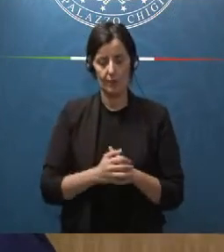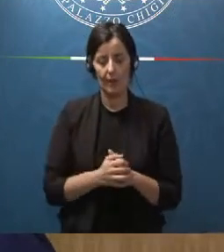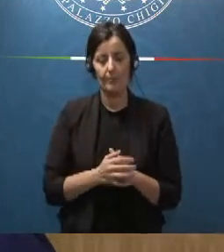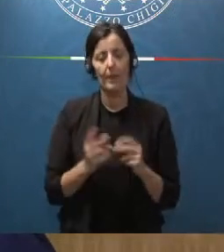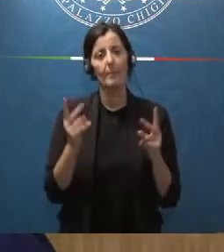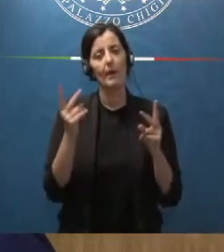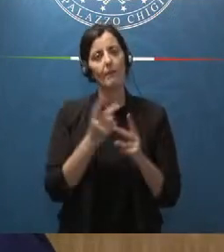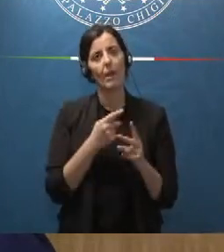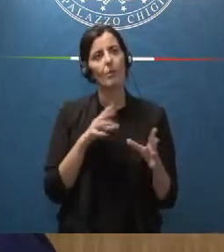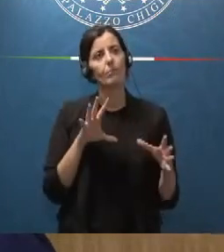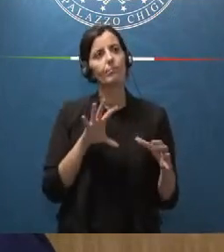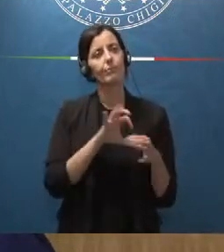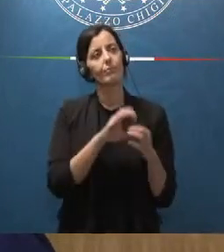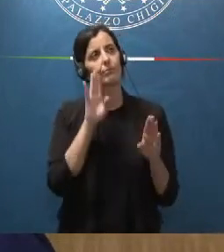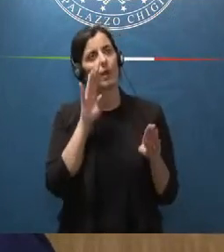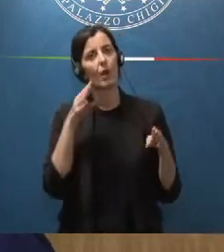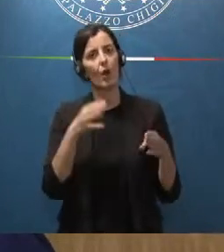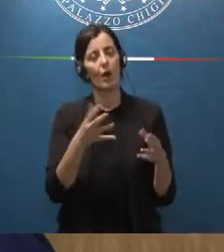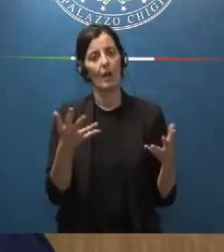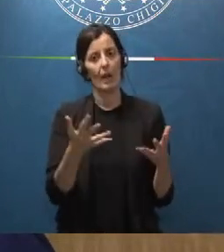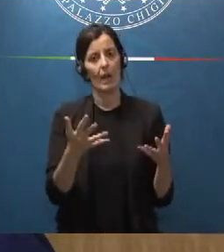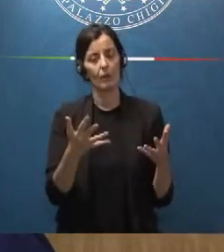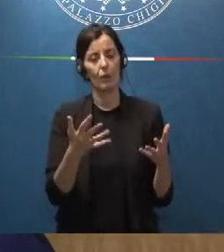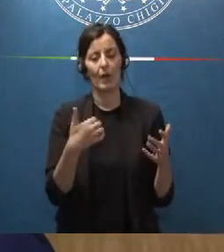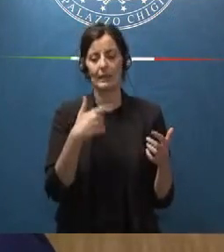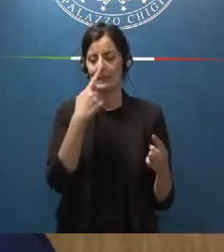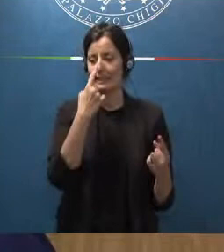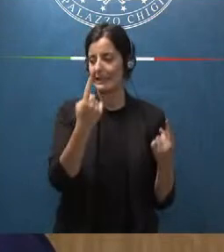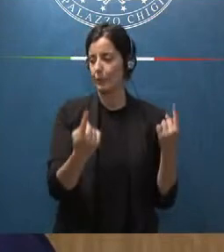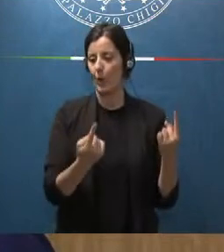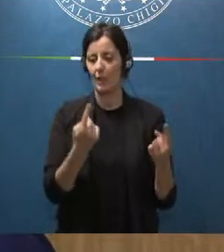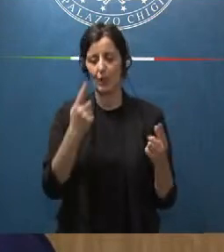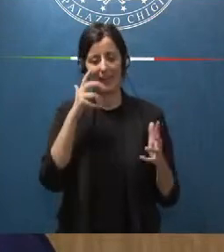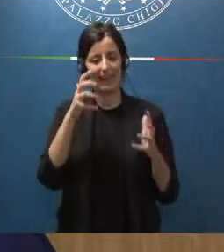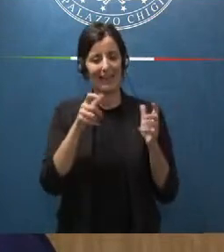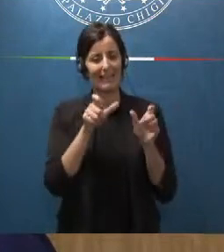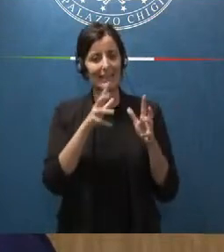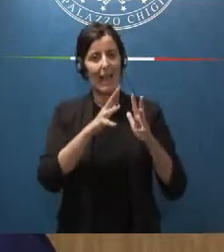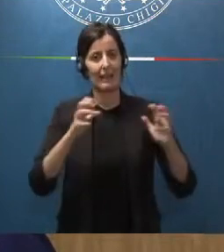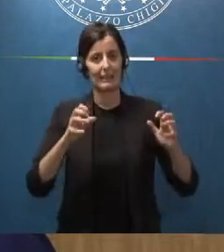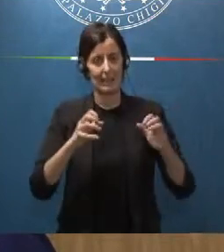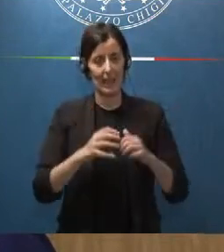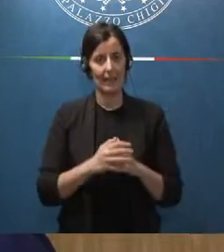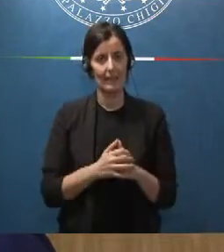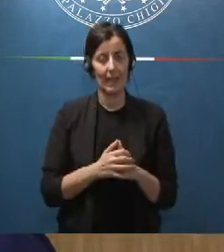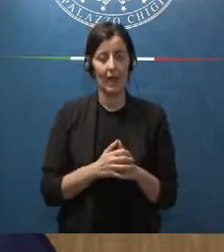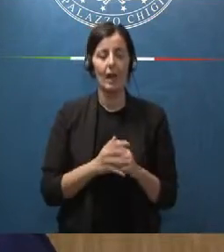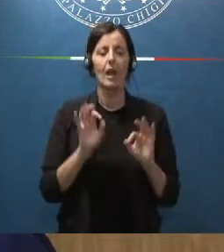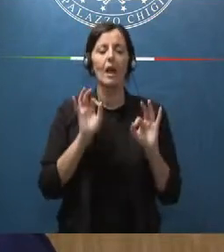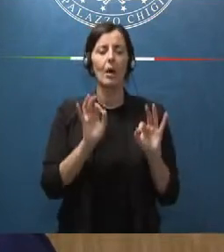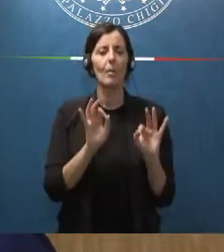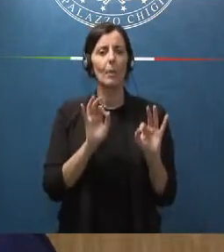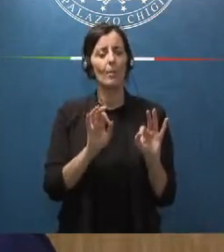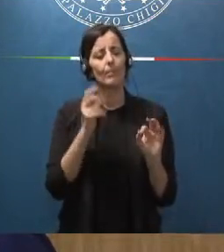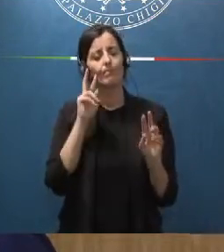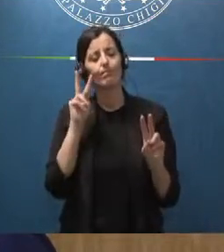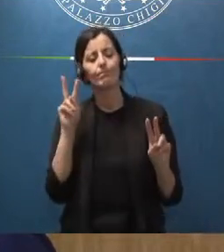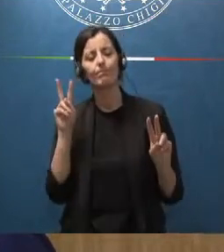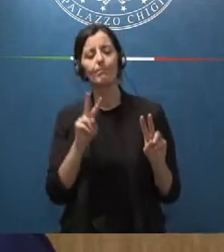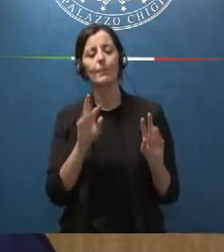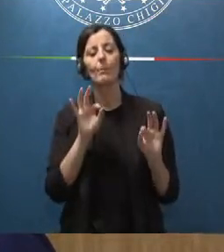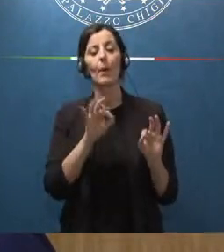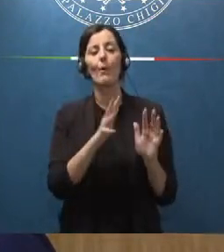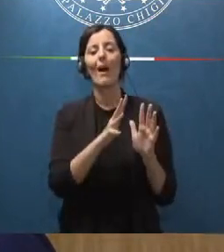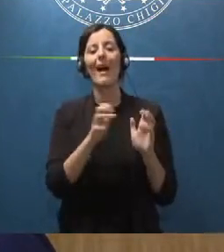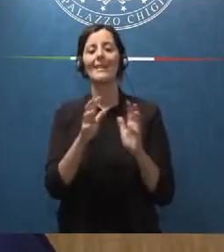fa riferimento alle situazioni di crisi aziendale e con specifico riferimento alle